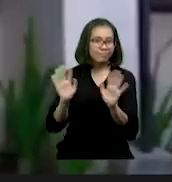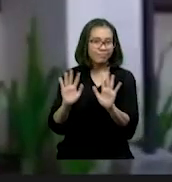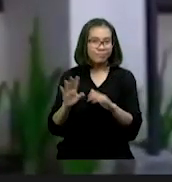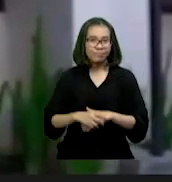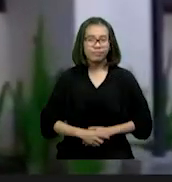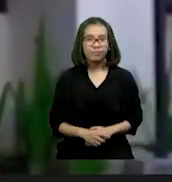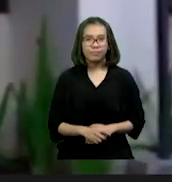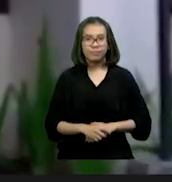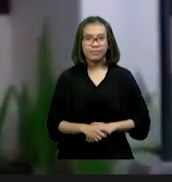Tim Liputan, AINews